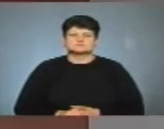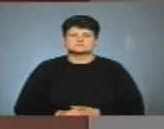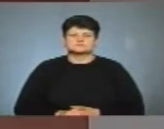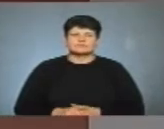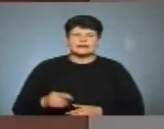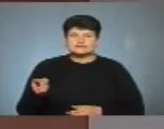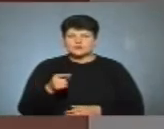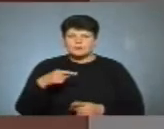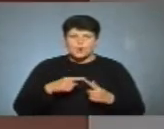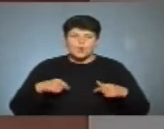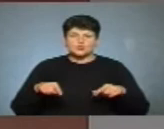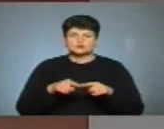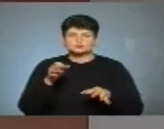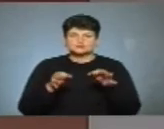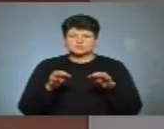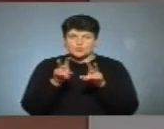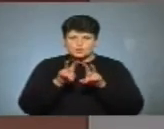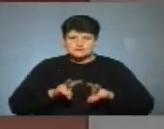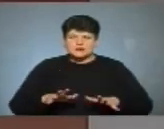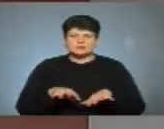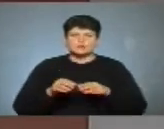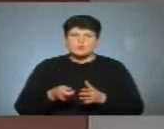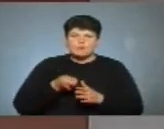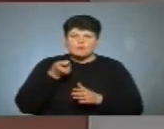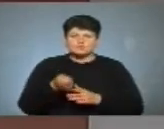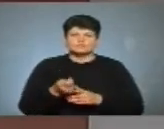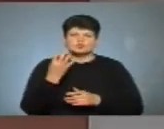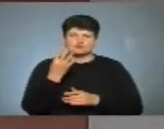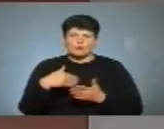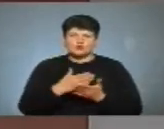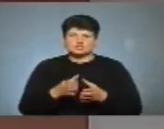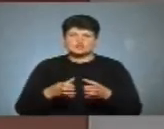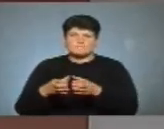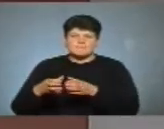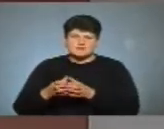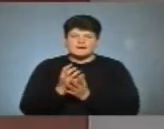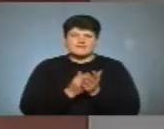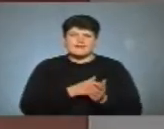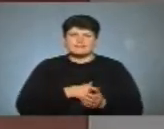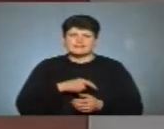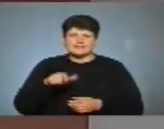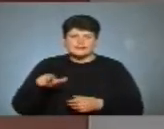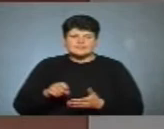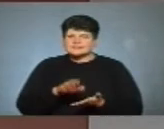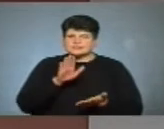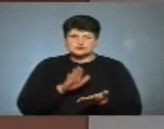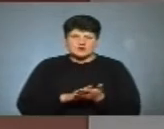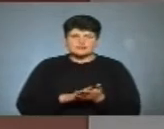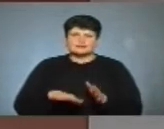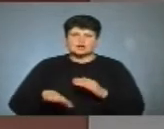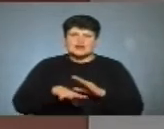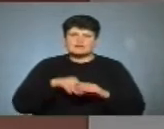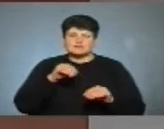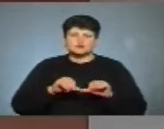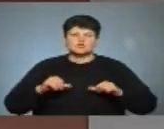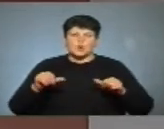Тернопільський окружний адмінсуд розглянув позови чотирьох політичних партій. Кандидатів цих партій не зареєстрували територіальні